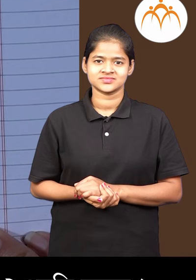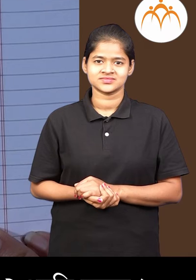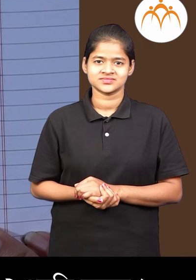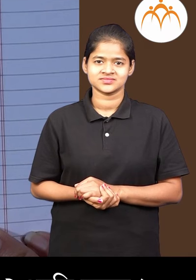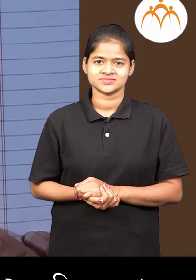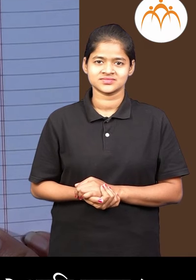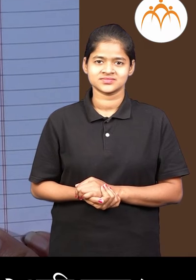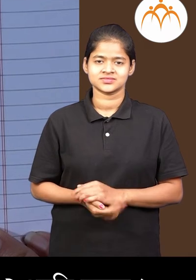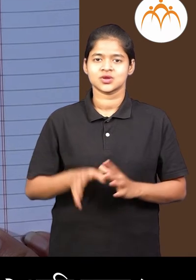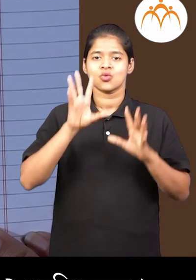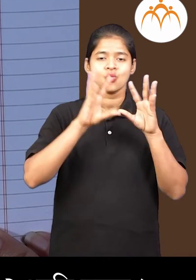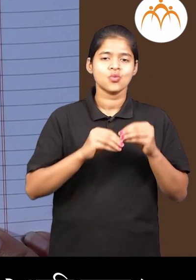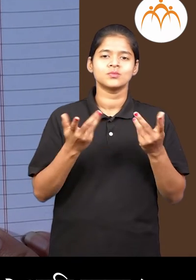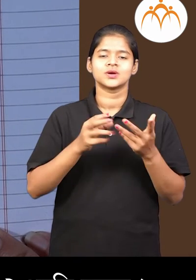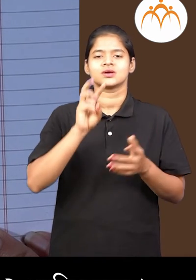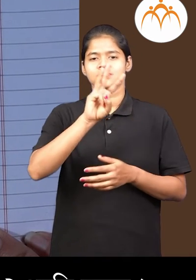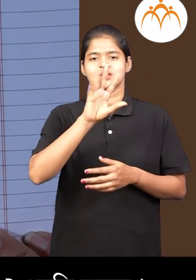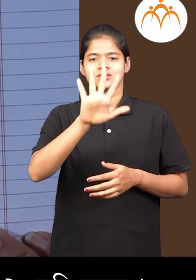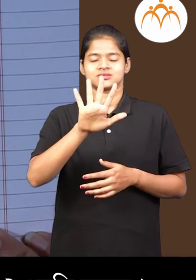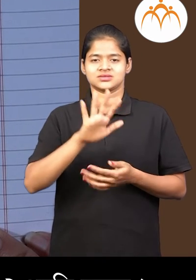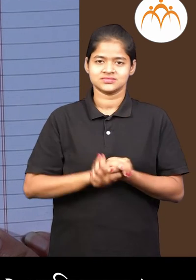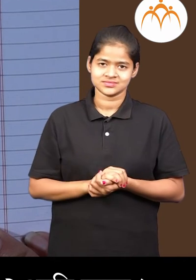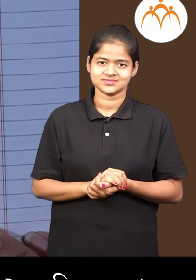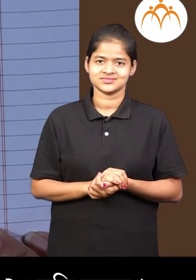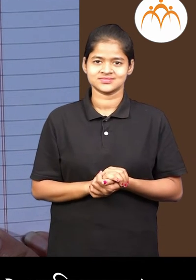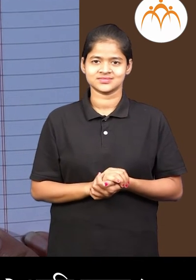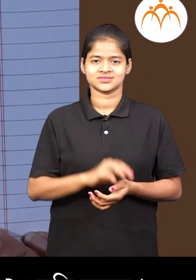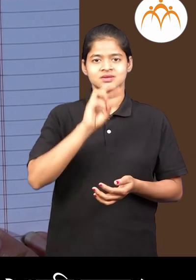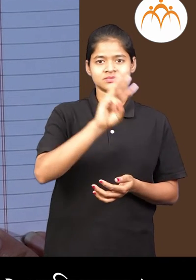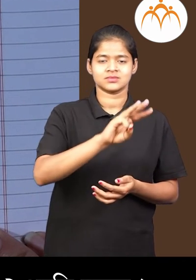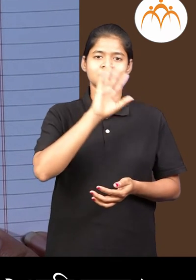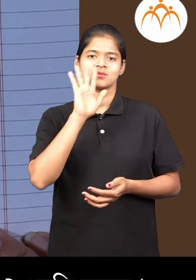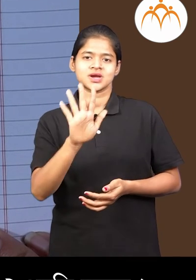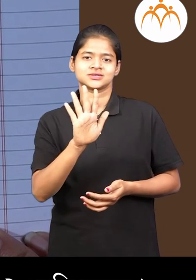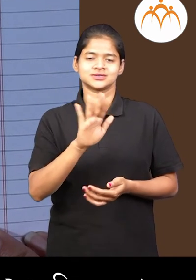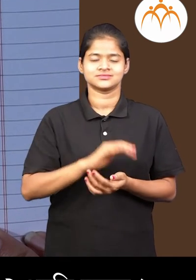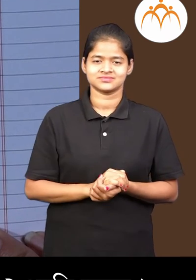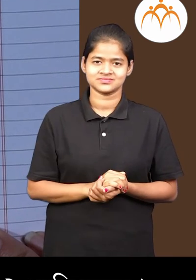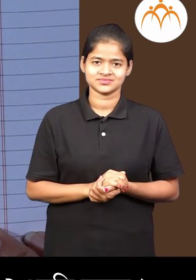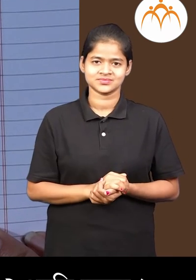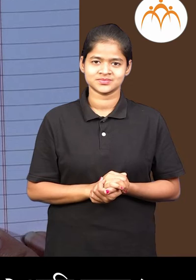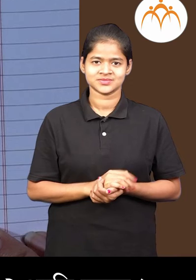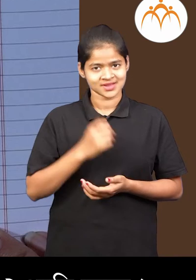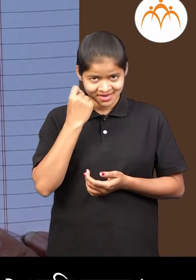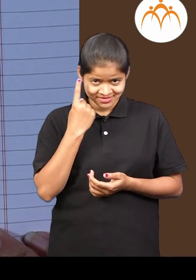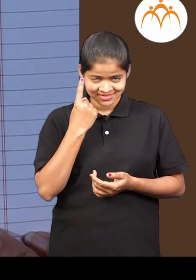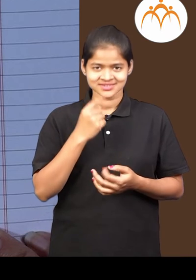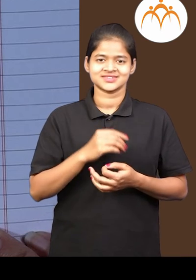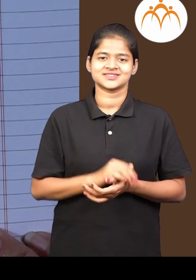दोनी मिलोन जाल्या 35 गोया मन्जे दशक 3 आणी एकक 5